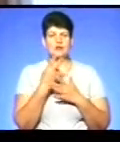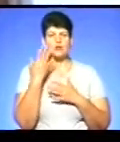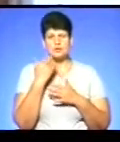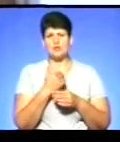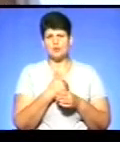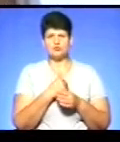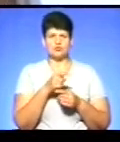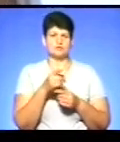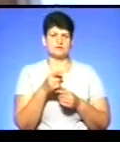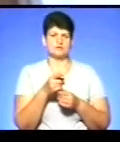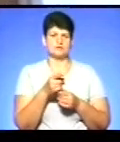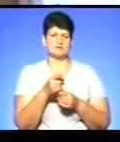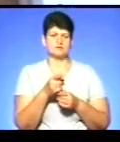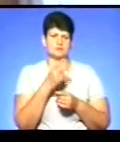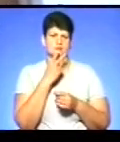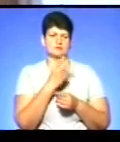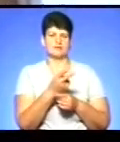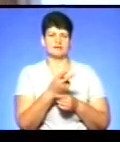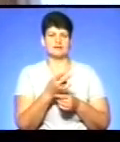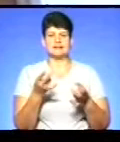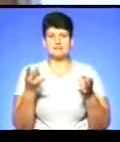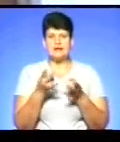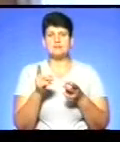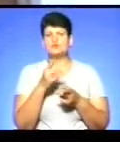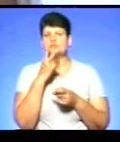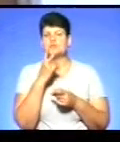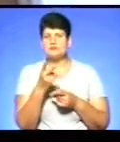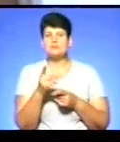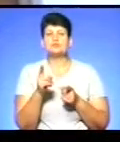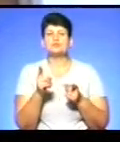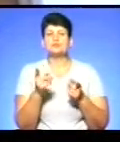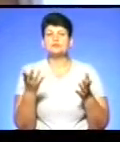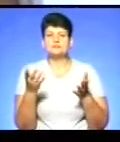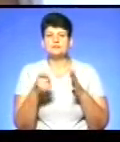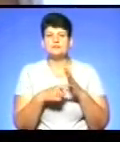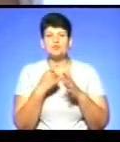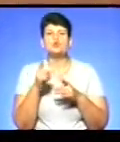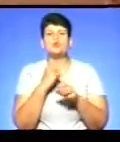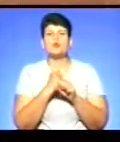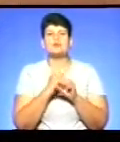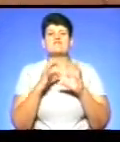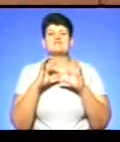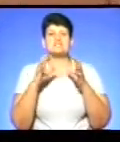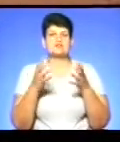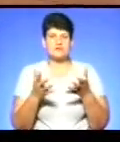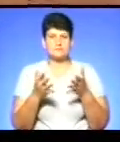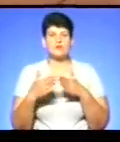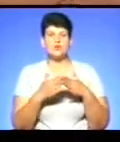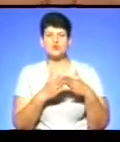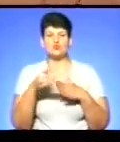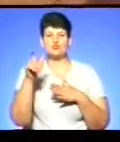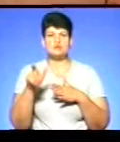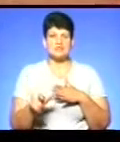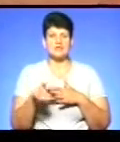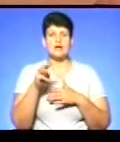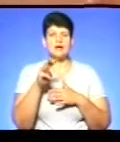тут треба дивитися. Треба щось дивитися, щось бачити. Що робиться в світі. Сусідка Миколи Галина